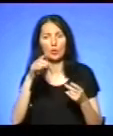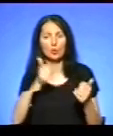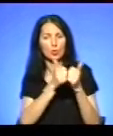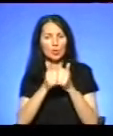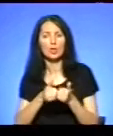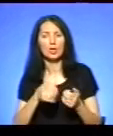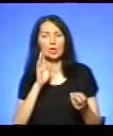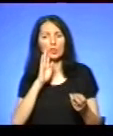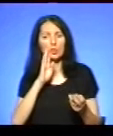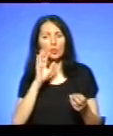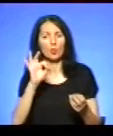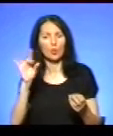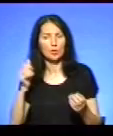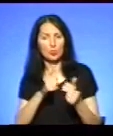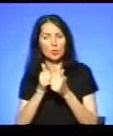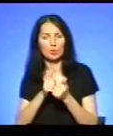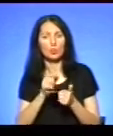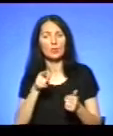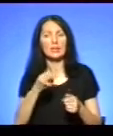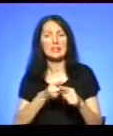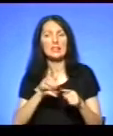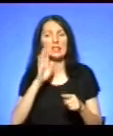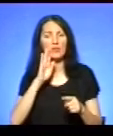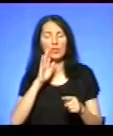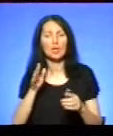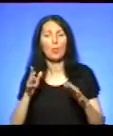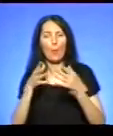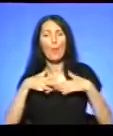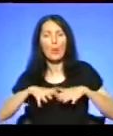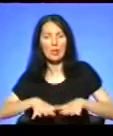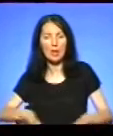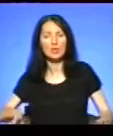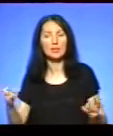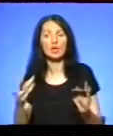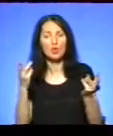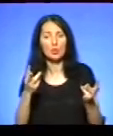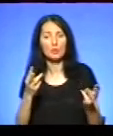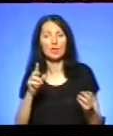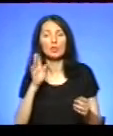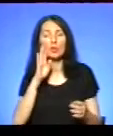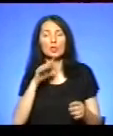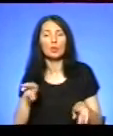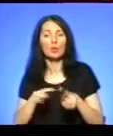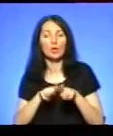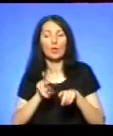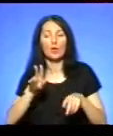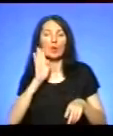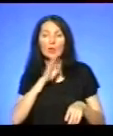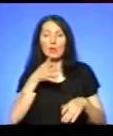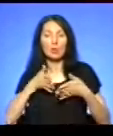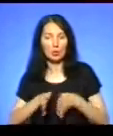Що, короче, та дівчина, на ній платьях в моменті все загорилося. Вона в чому мама родила, бігла, обговорена додому.